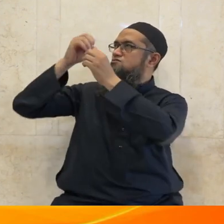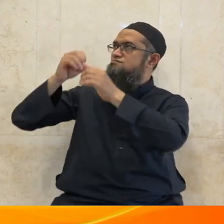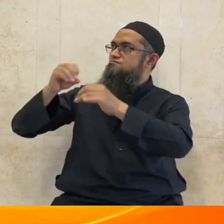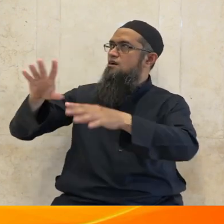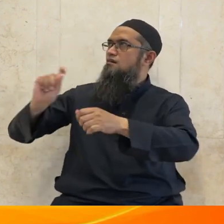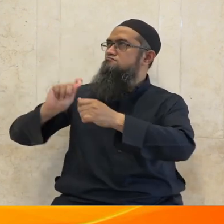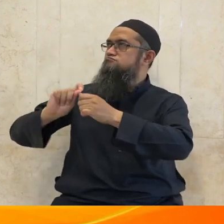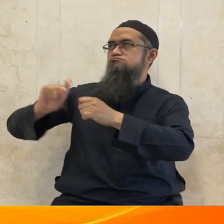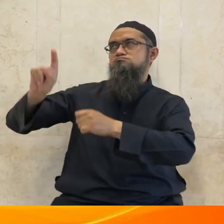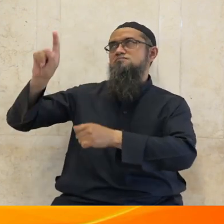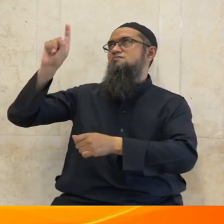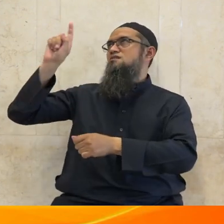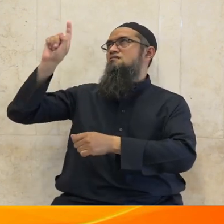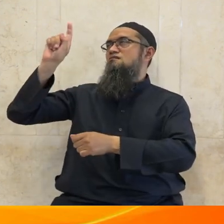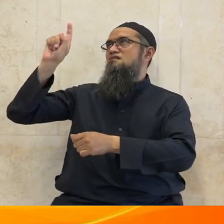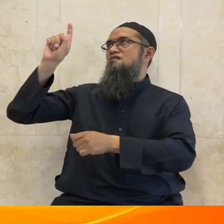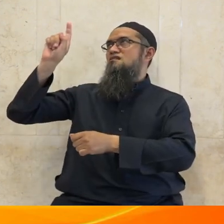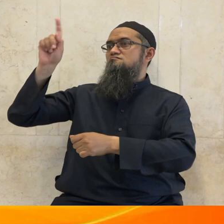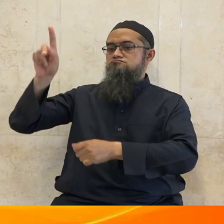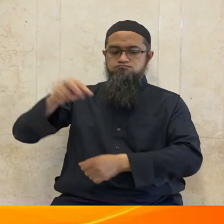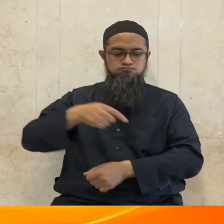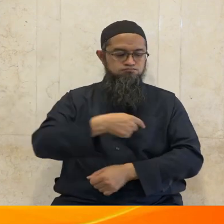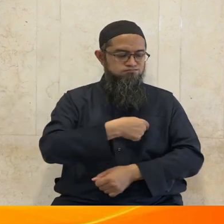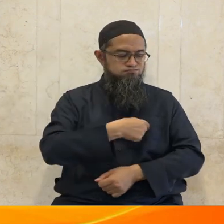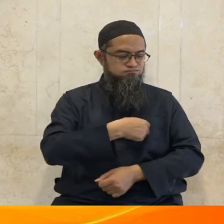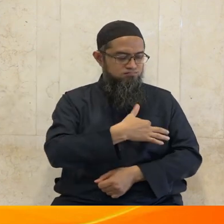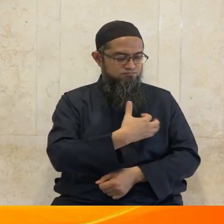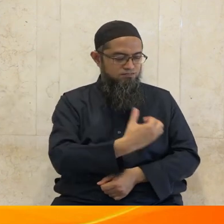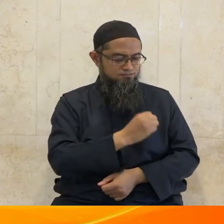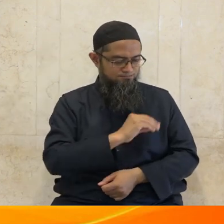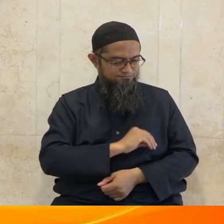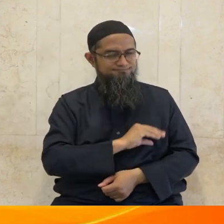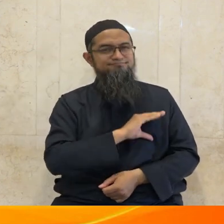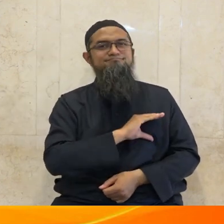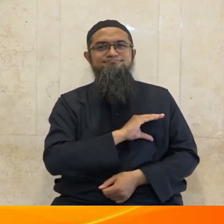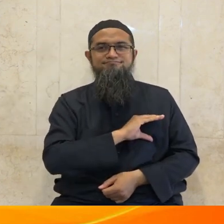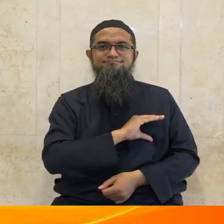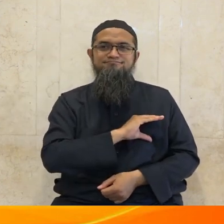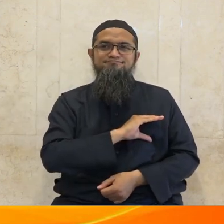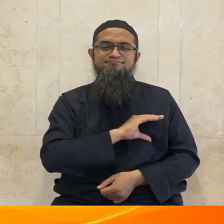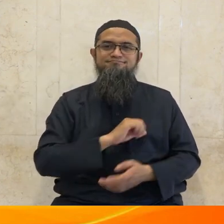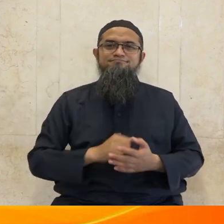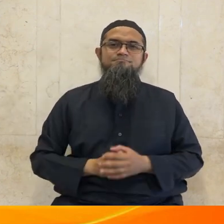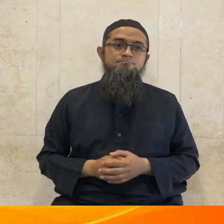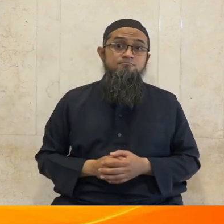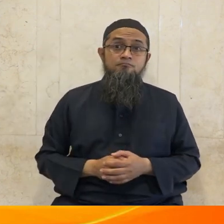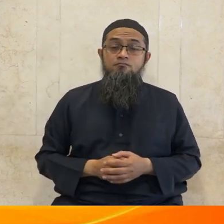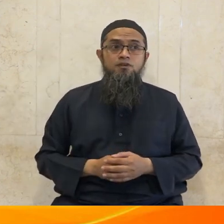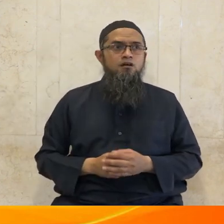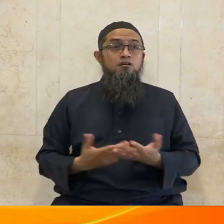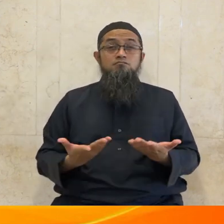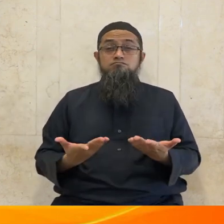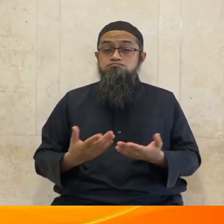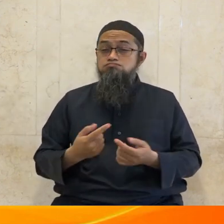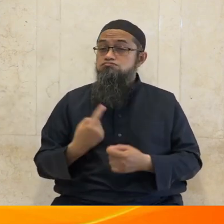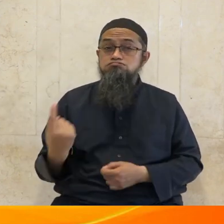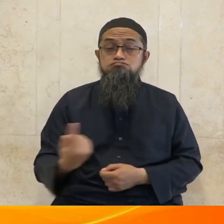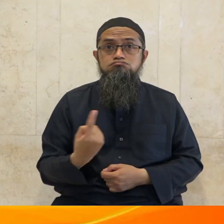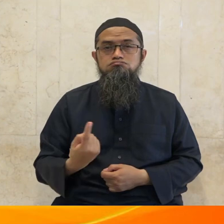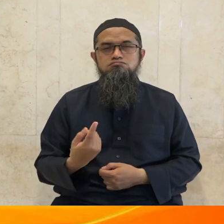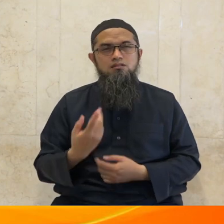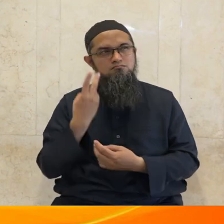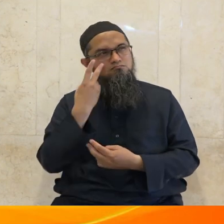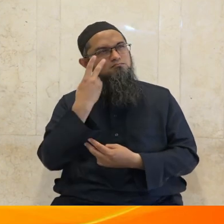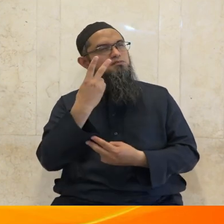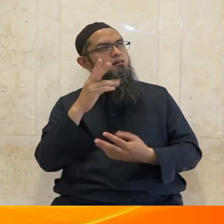subhanahu wa ta'ala pencipta alam semesta dari pemahaman kekaguman dan ketakjuban tersebut maka